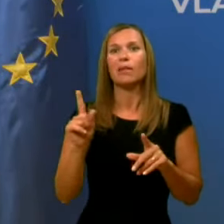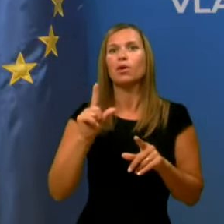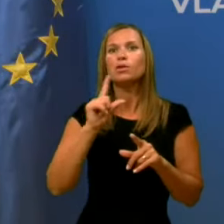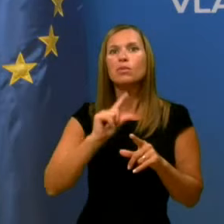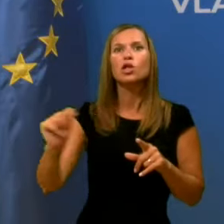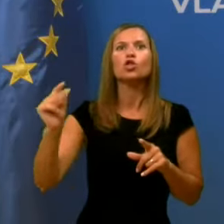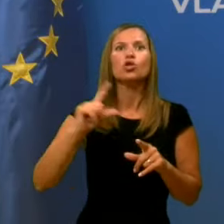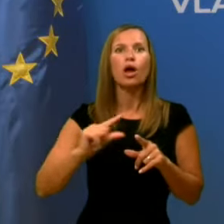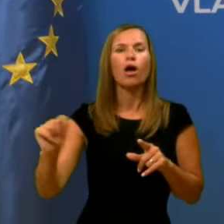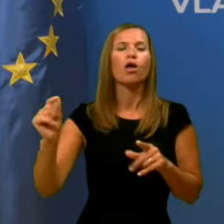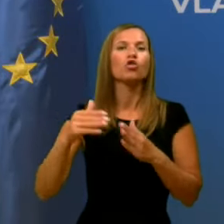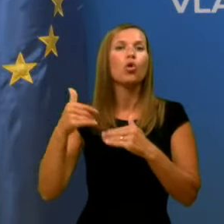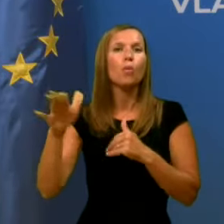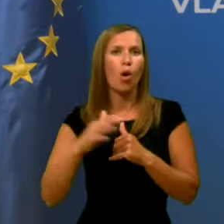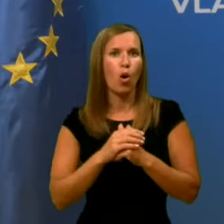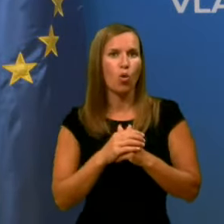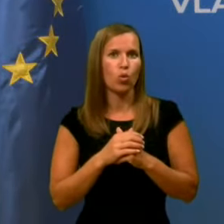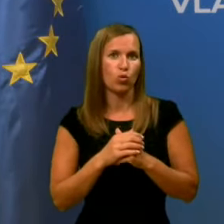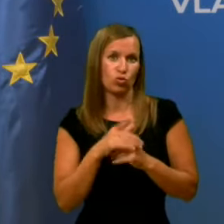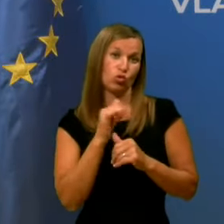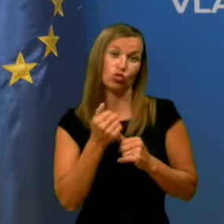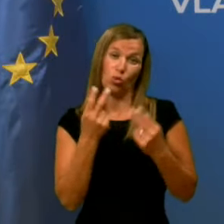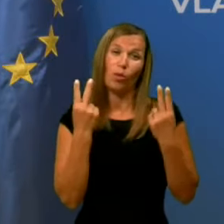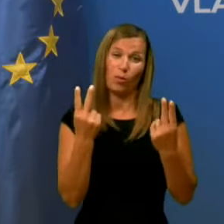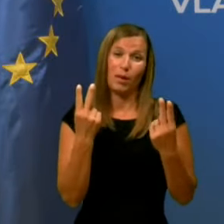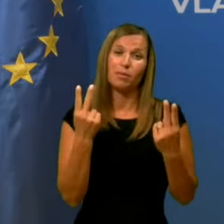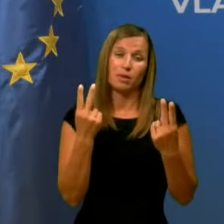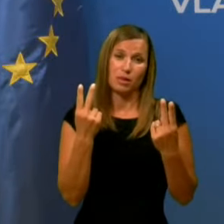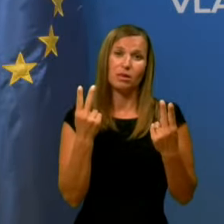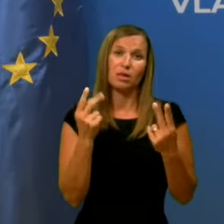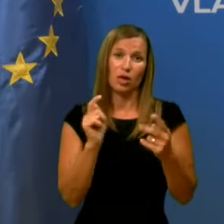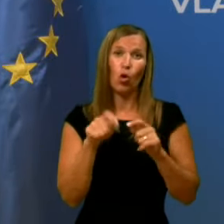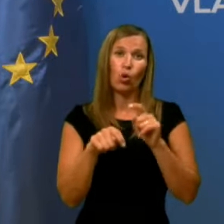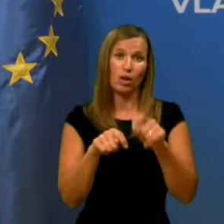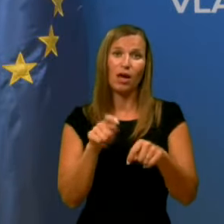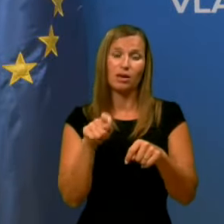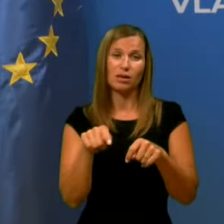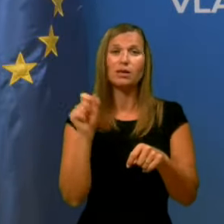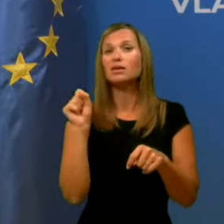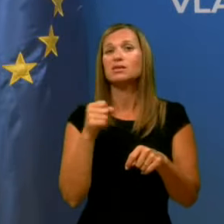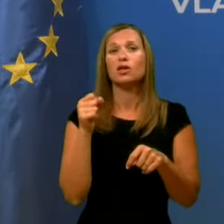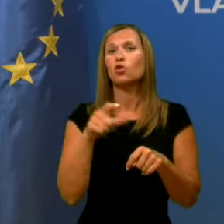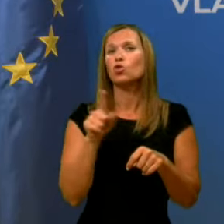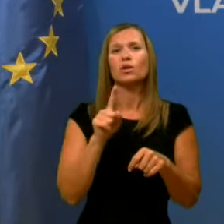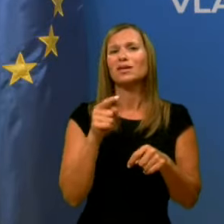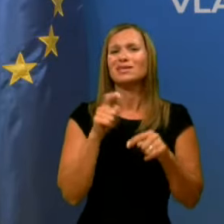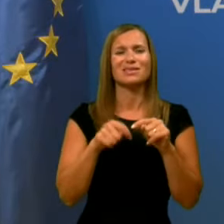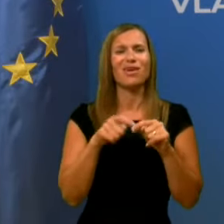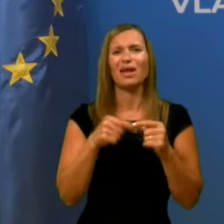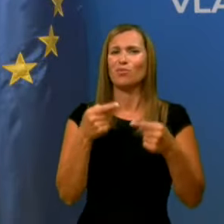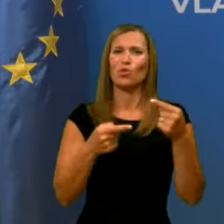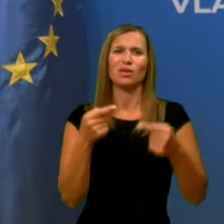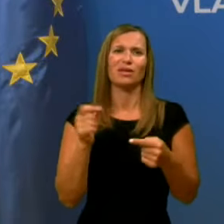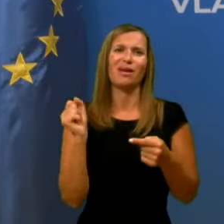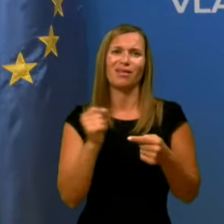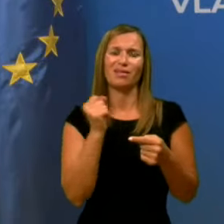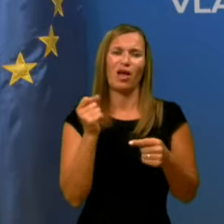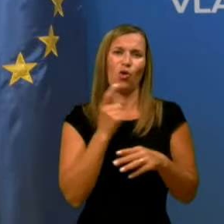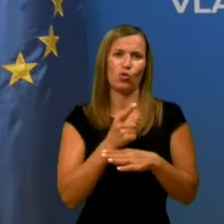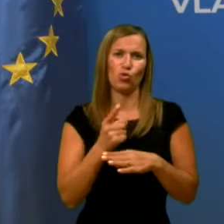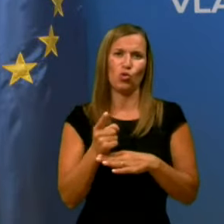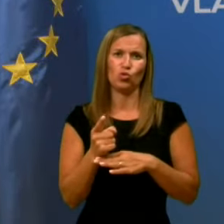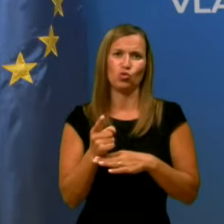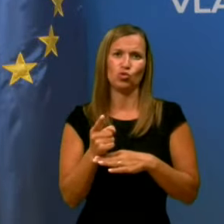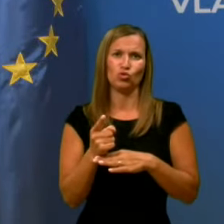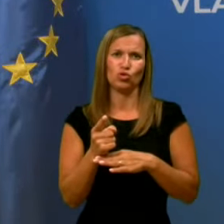Spravi, govorimo o resnično pomembnem koraku in zato ni stvar politike, da odloči, ali bomo to naredili,